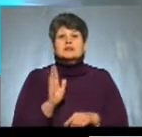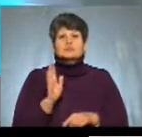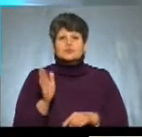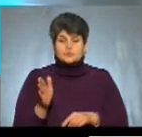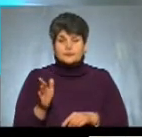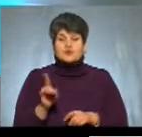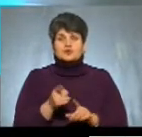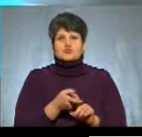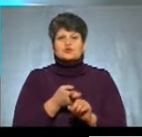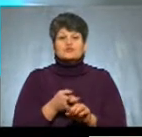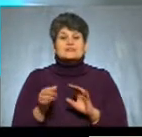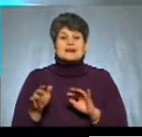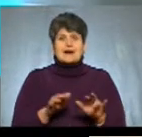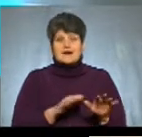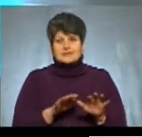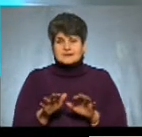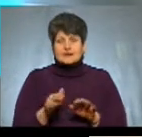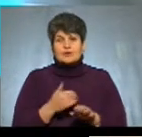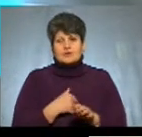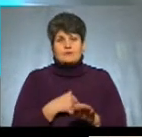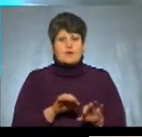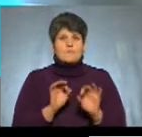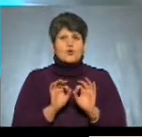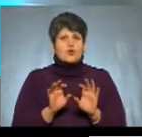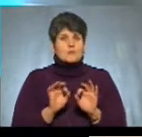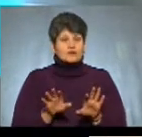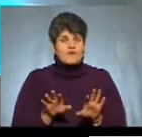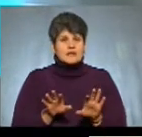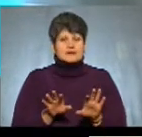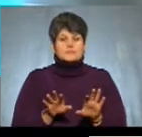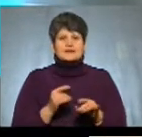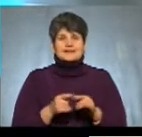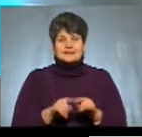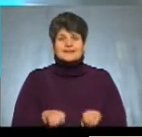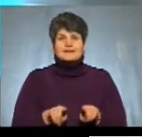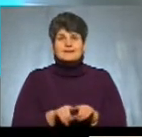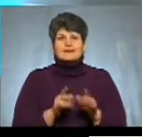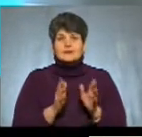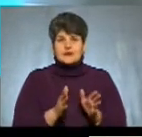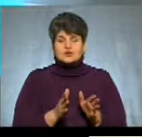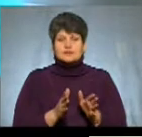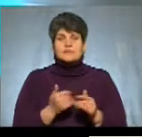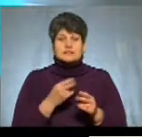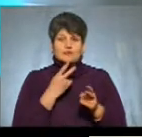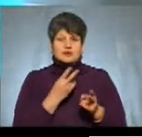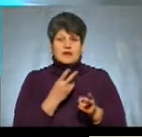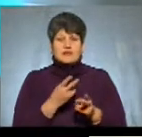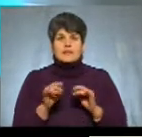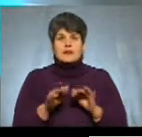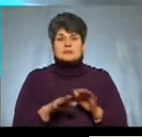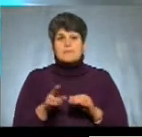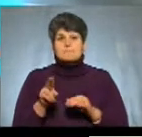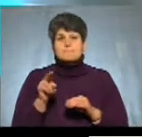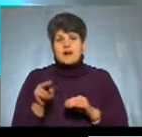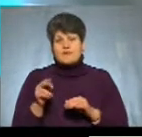Що стосується акцій, хотів би прокоментувати, це теж, ми спостерігали акцію правого сектору,